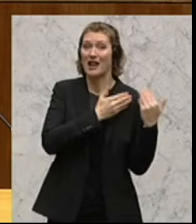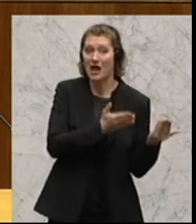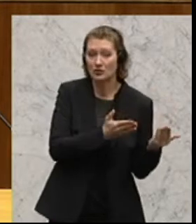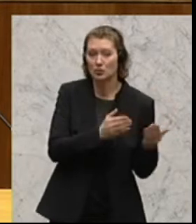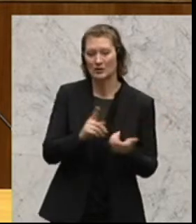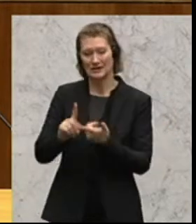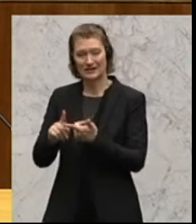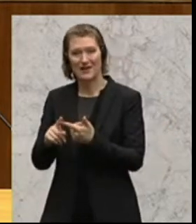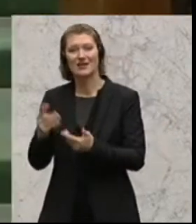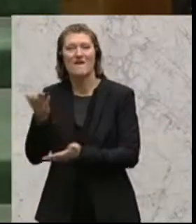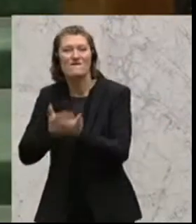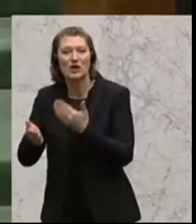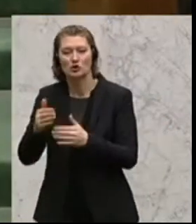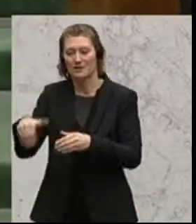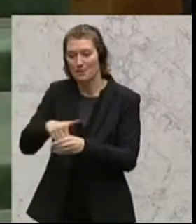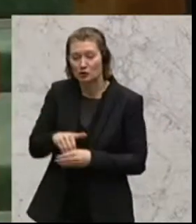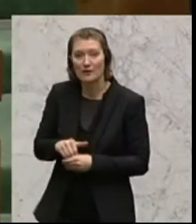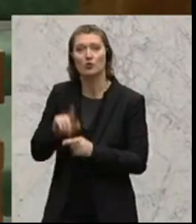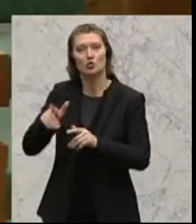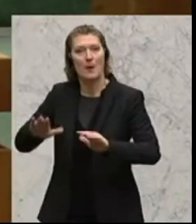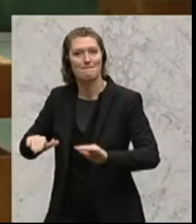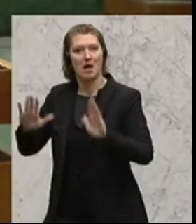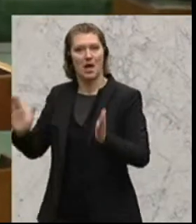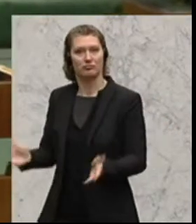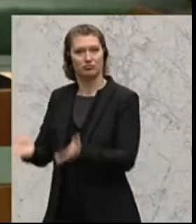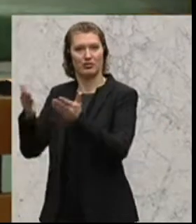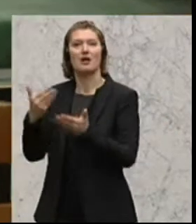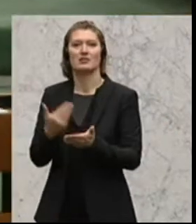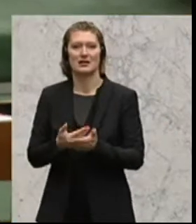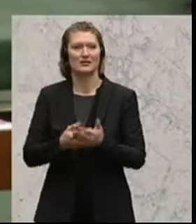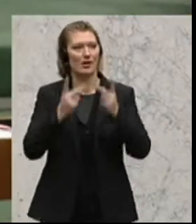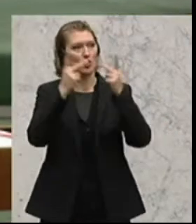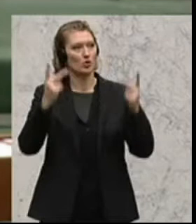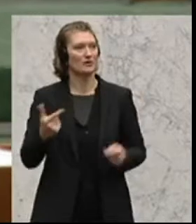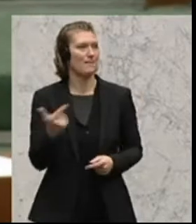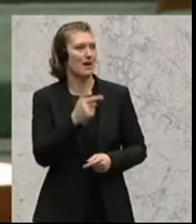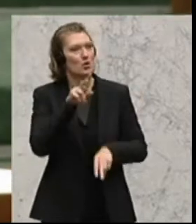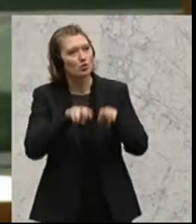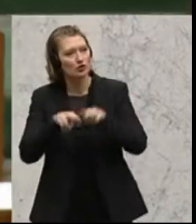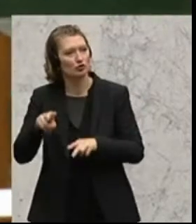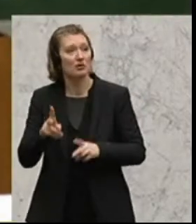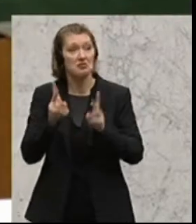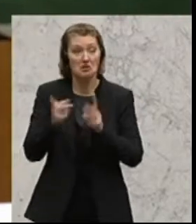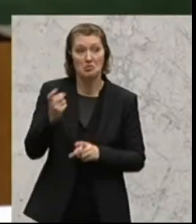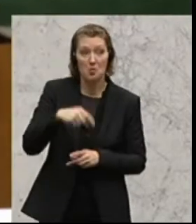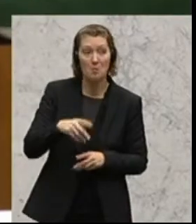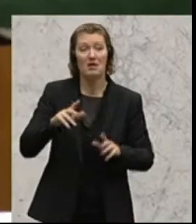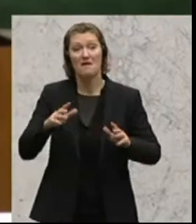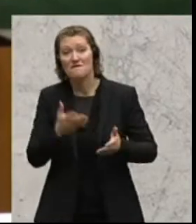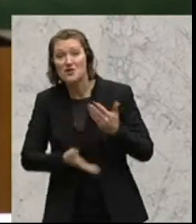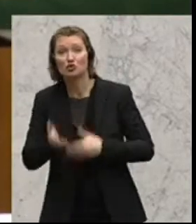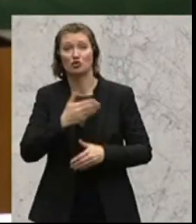und Beschäftigung ankurbeln. Und deshalb sehen die Konzepte unterschiedlich vor, ob es auch zu wirtschaftsbelebenden Maßnahmen,